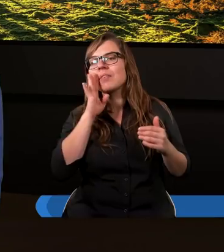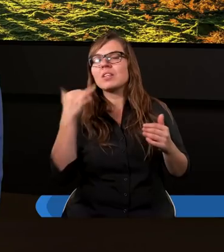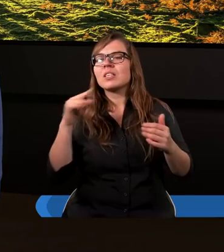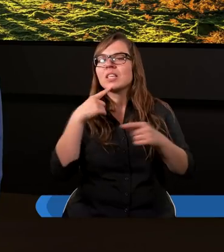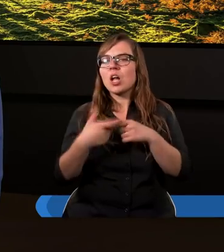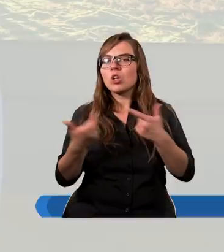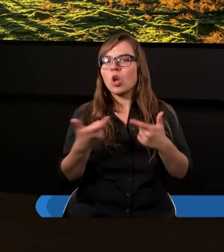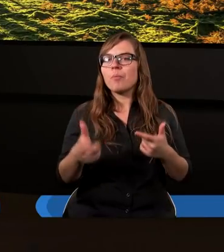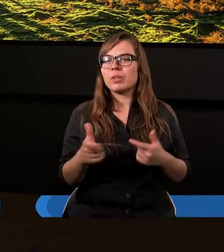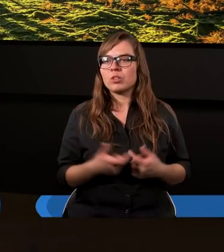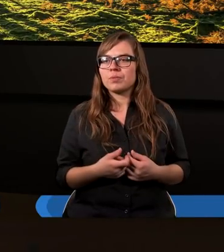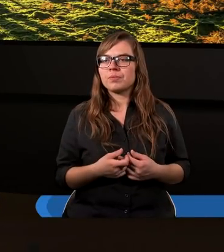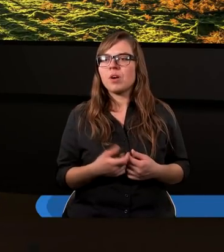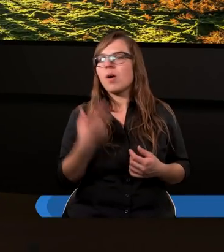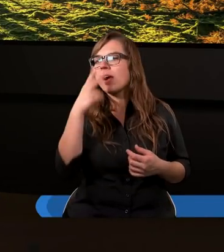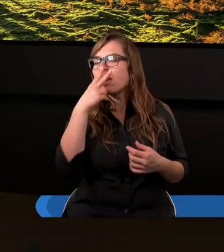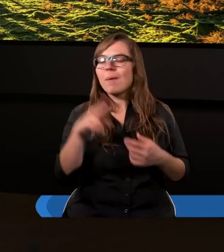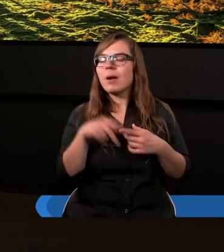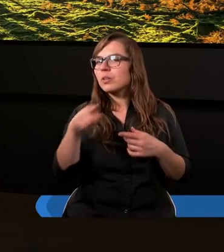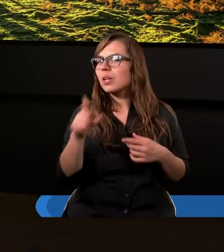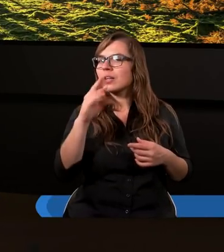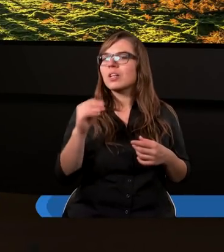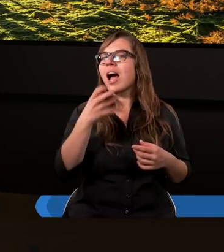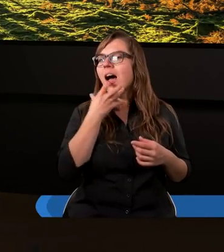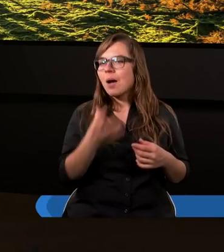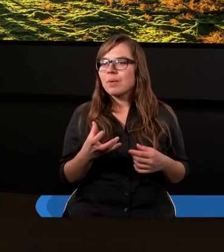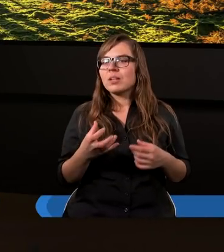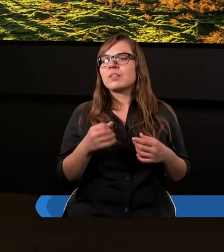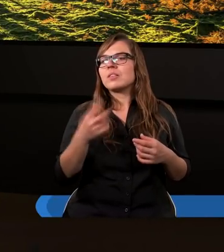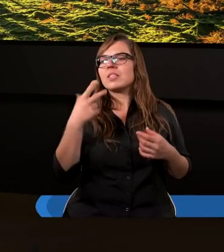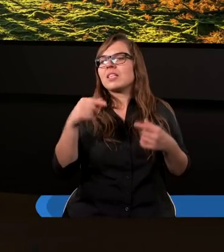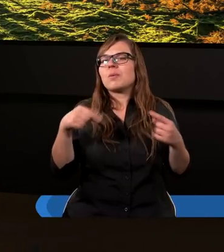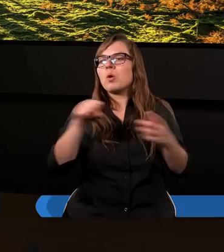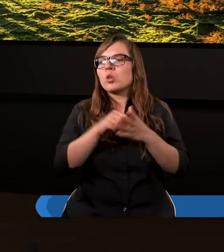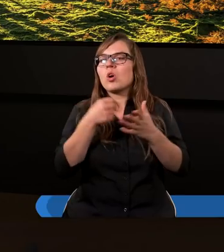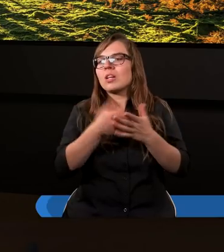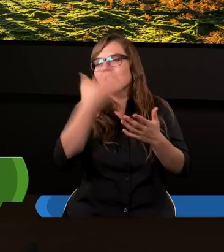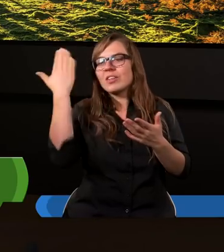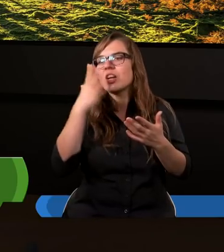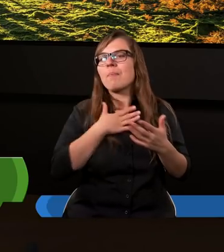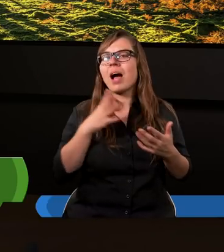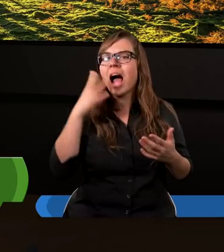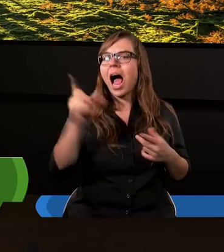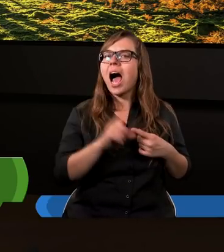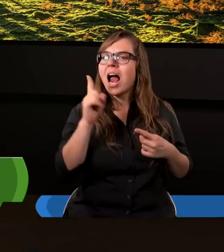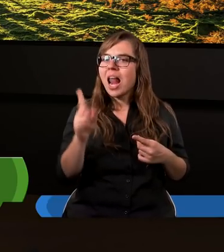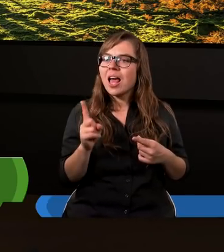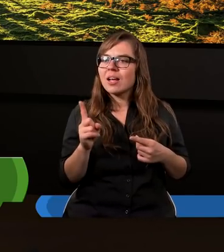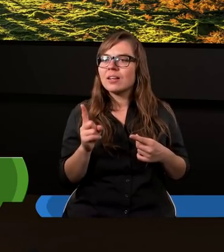dobrze uczynić. Tak. Nie patrząc na to, że Abraham nie wiedział do końca, gdzie ma iść, ale